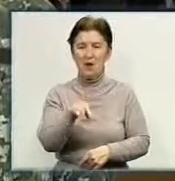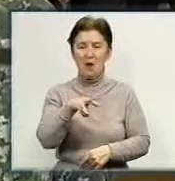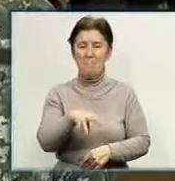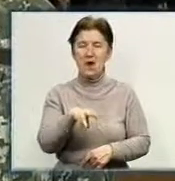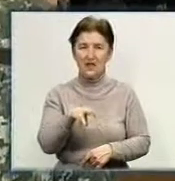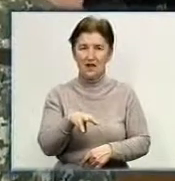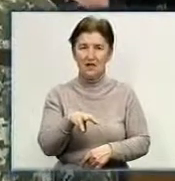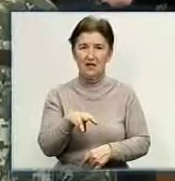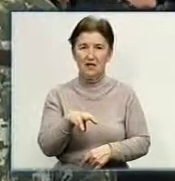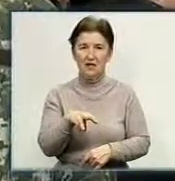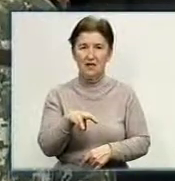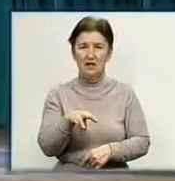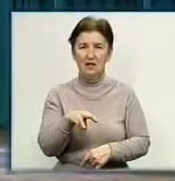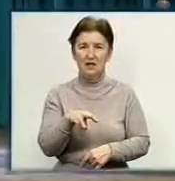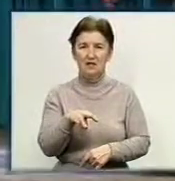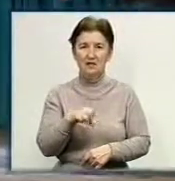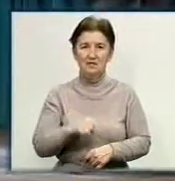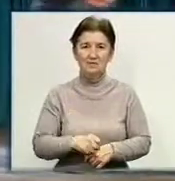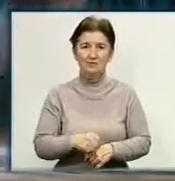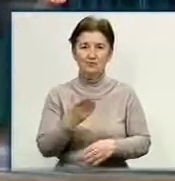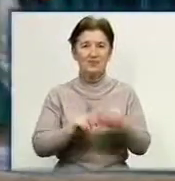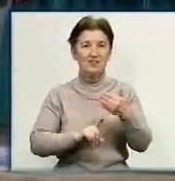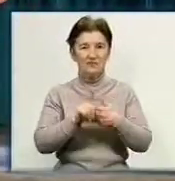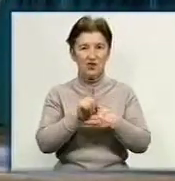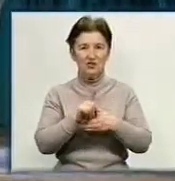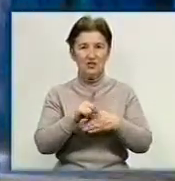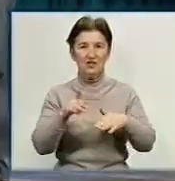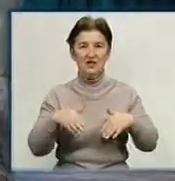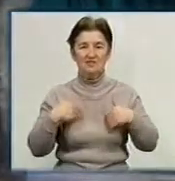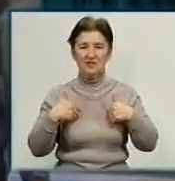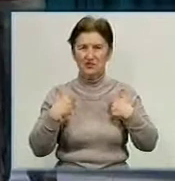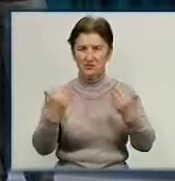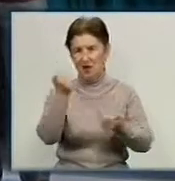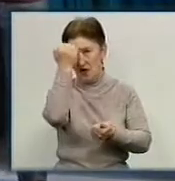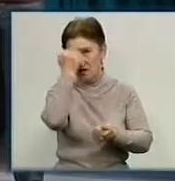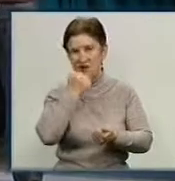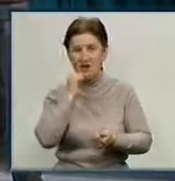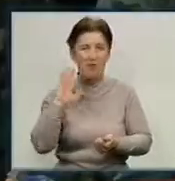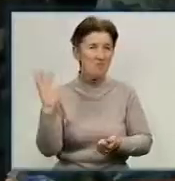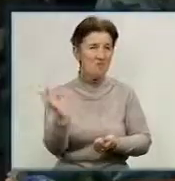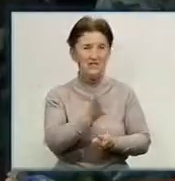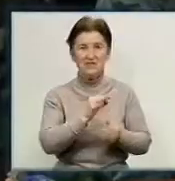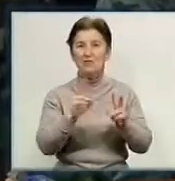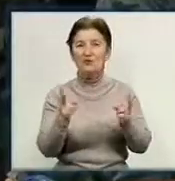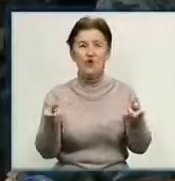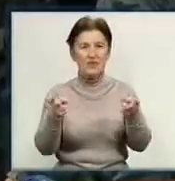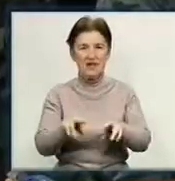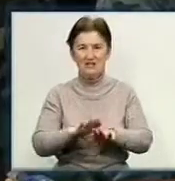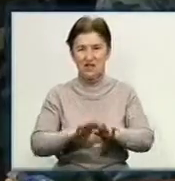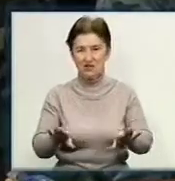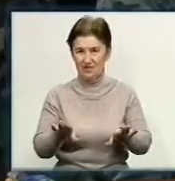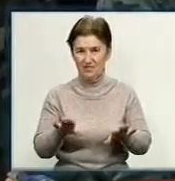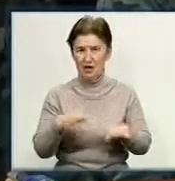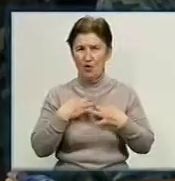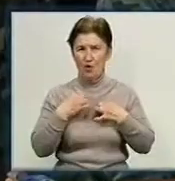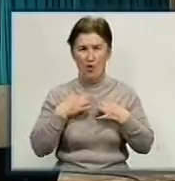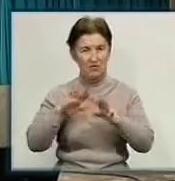в Кіровоград. З початку урочистості відзначають і дякують усім, хто не залишився осторонь проблем військових. Заступник